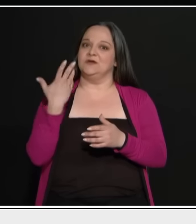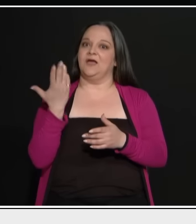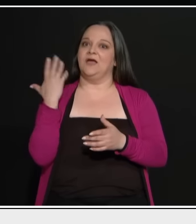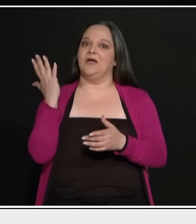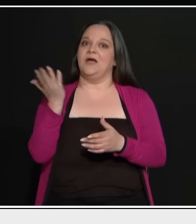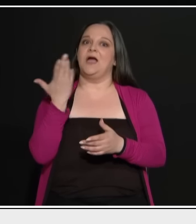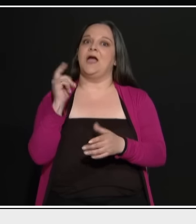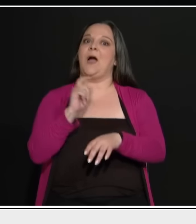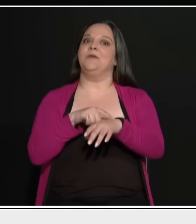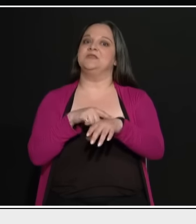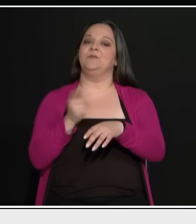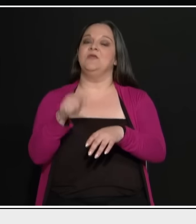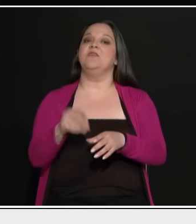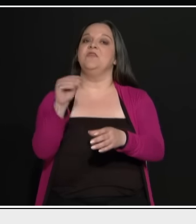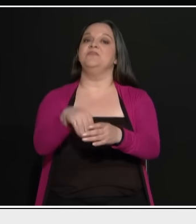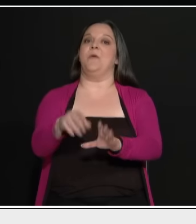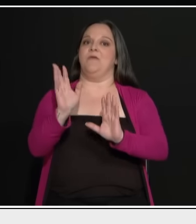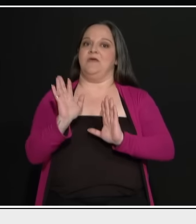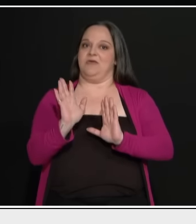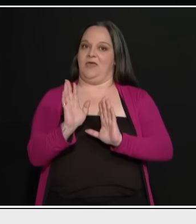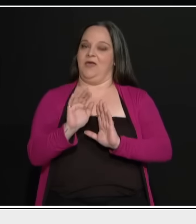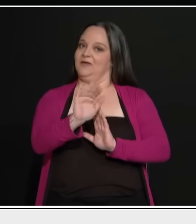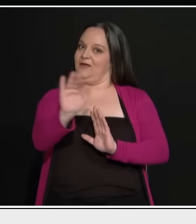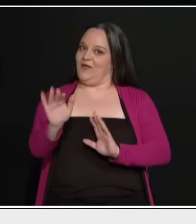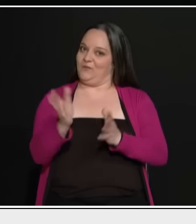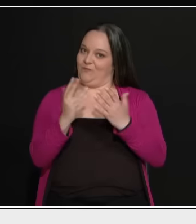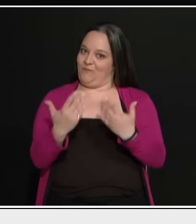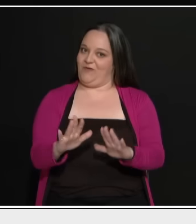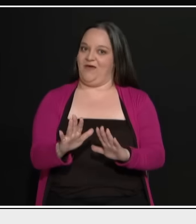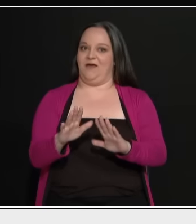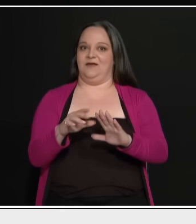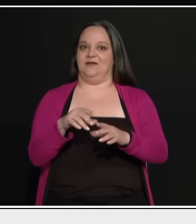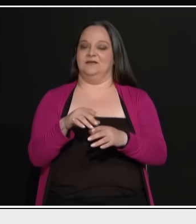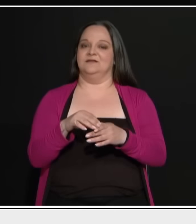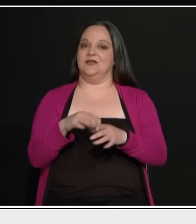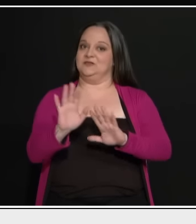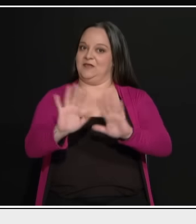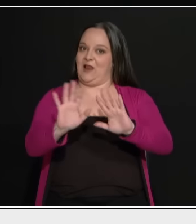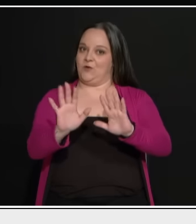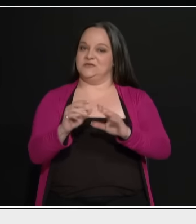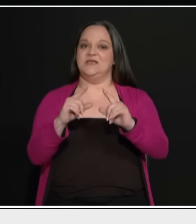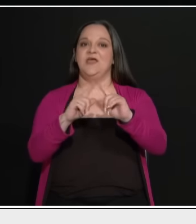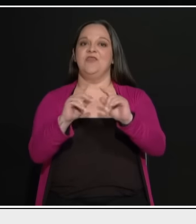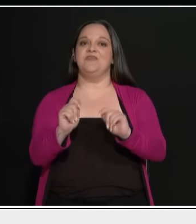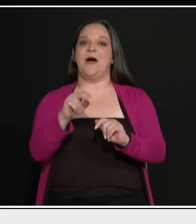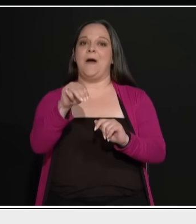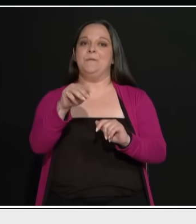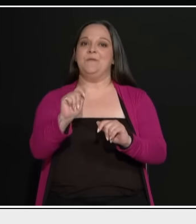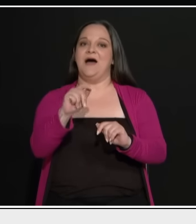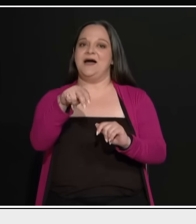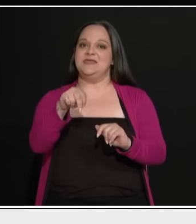στιγμή, τον καλούσαν τα κανάλια ή τη Δαμανάκη. Με τη νομική του ιδιότητα. Όχι με τη νομική και με πολιτική.